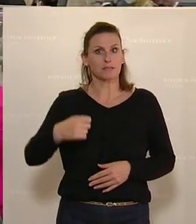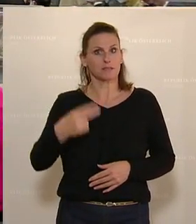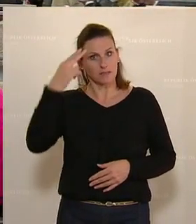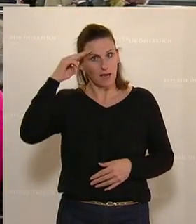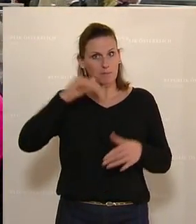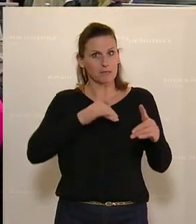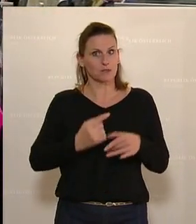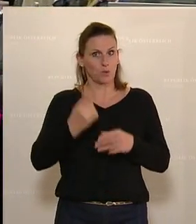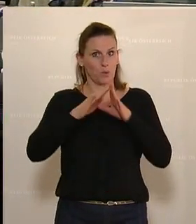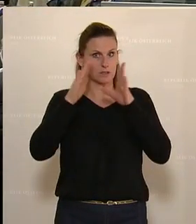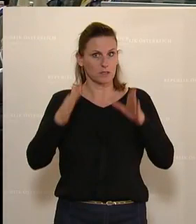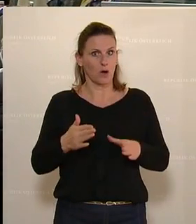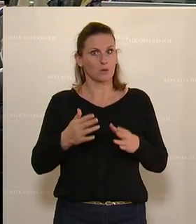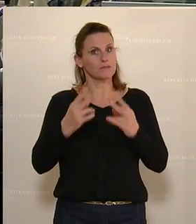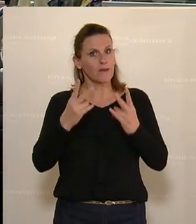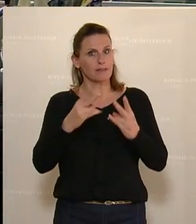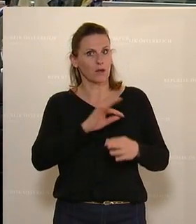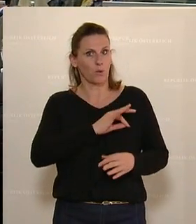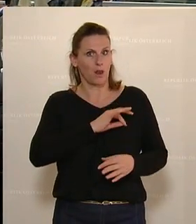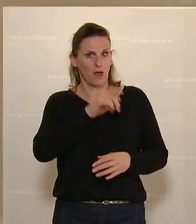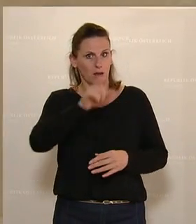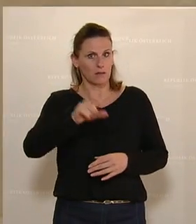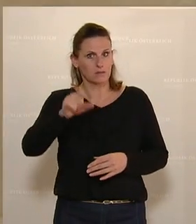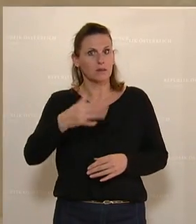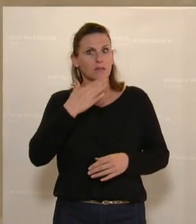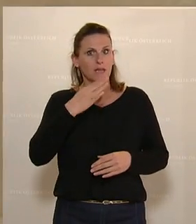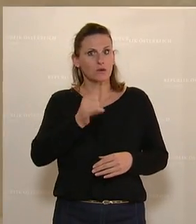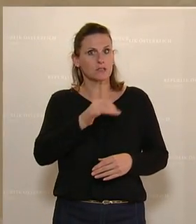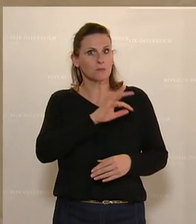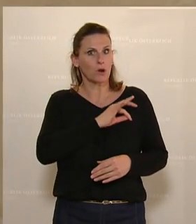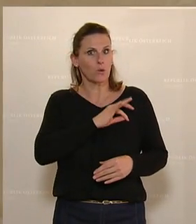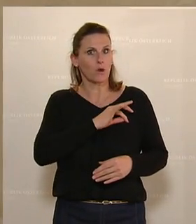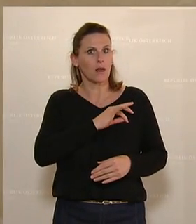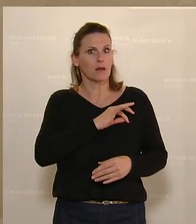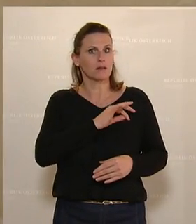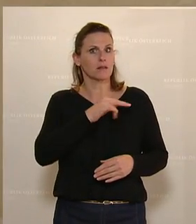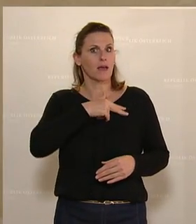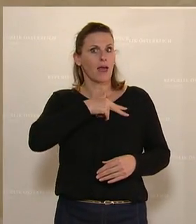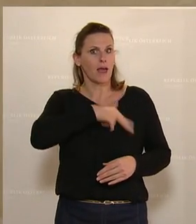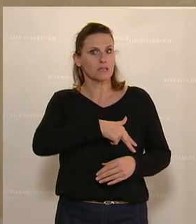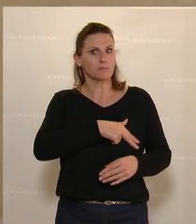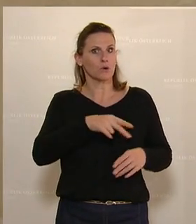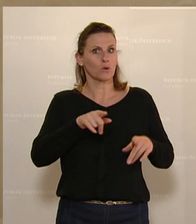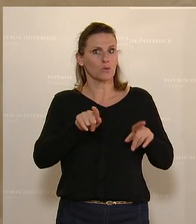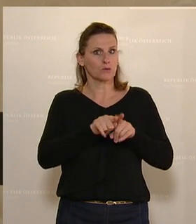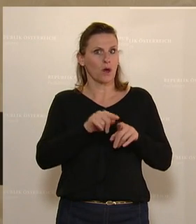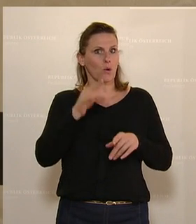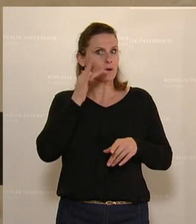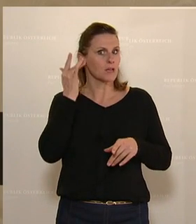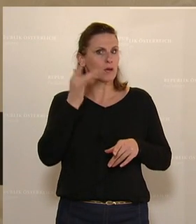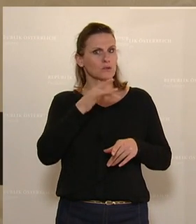hohes Haus, werte Kollegen. Ja, zuerst einmal Dank an die Kollegen der SPÖ und der NEOS für die sehr guten und konstruktiven